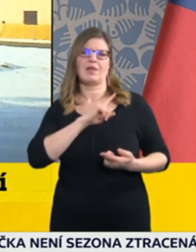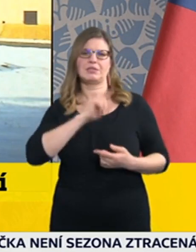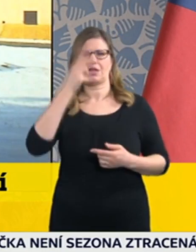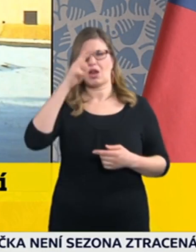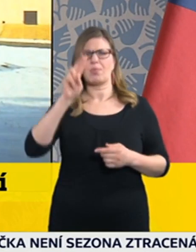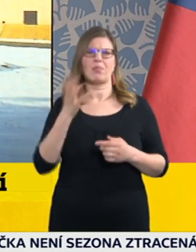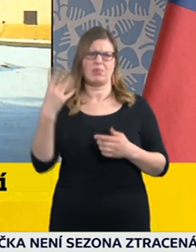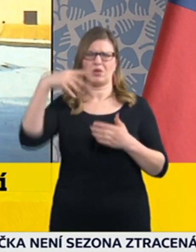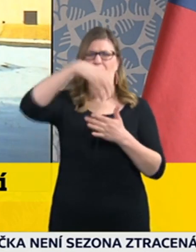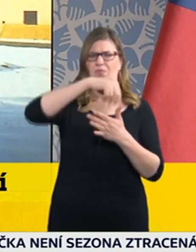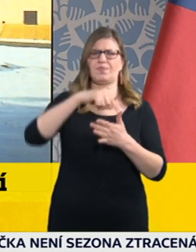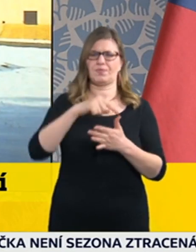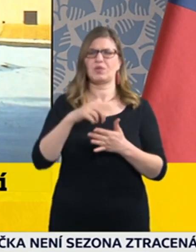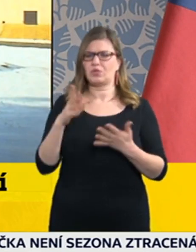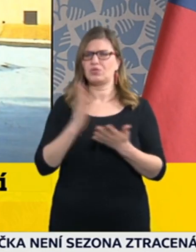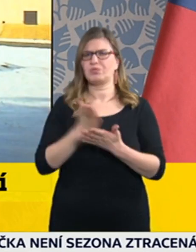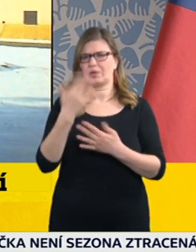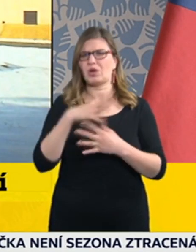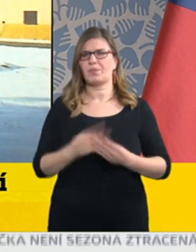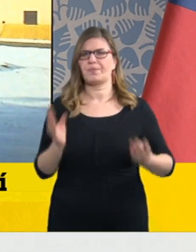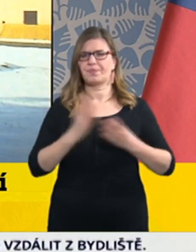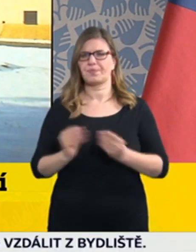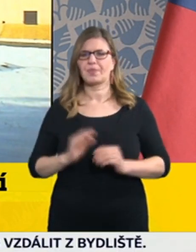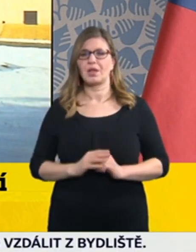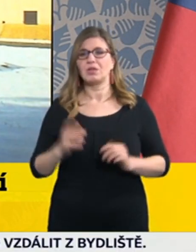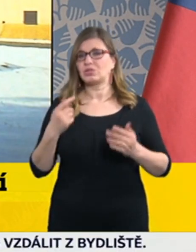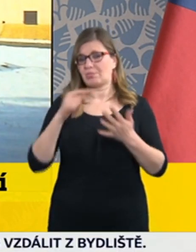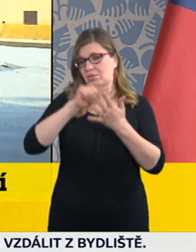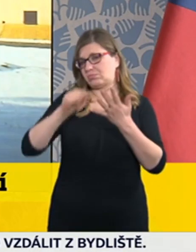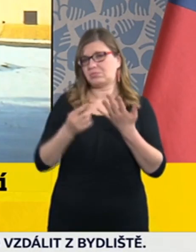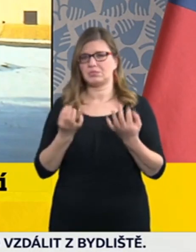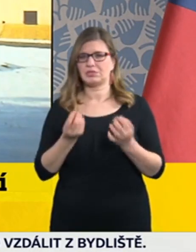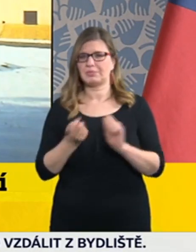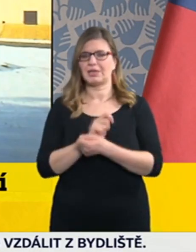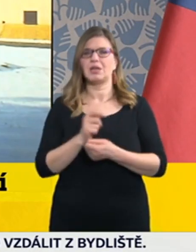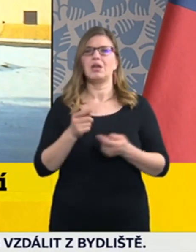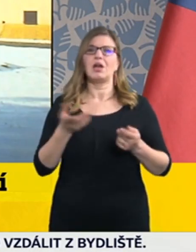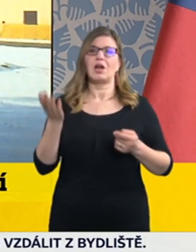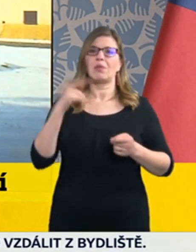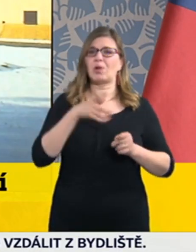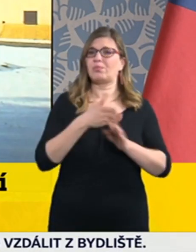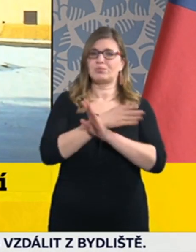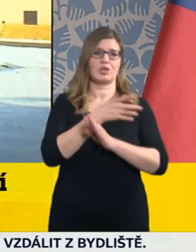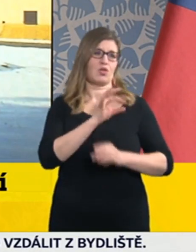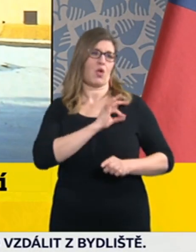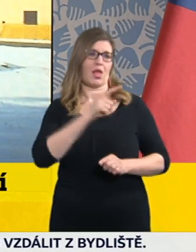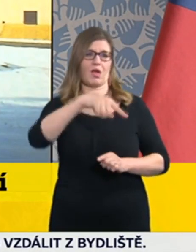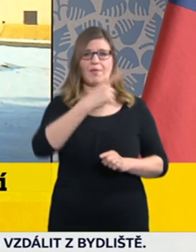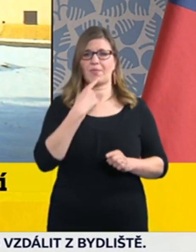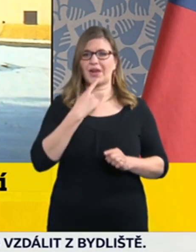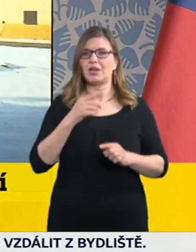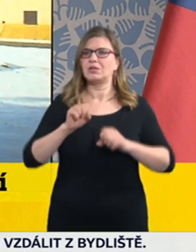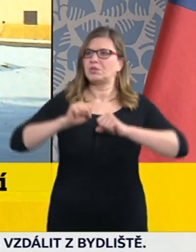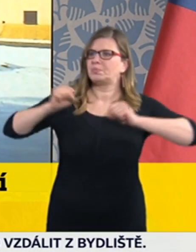hovořil, takže samozřejmě nedá se říct, že už říkal kolega Havlíček, že by tady šlo o nějaké drakonické zpísnění, je to spíše zpřesnění